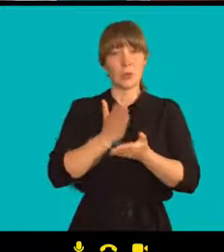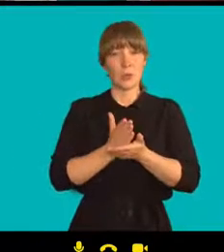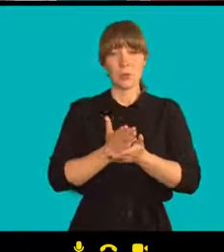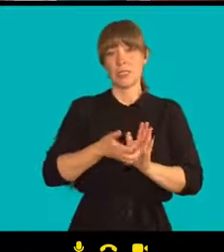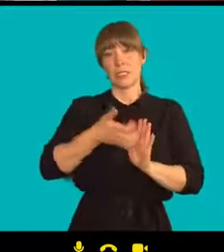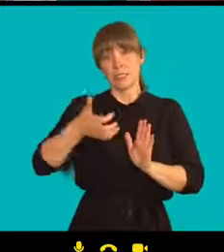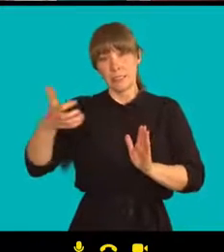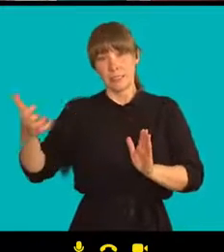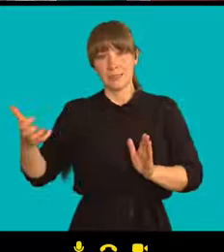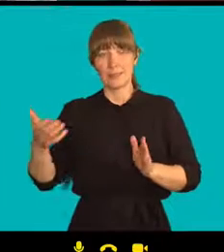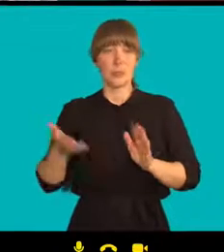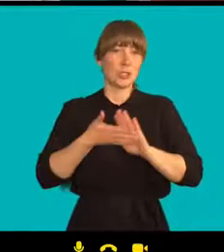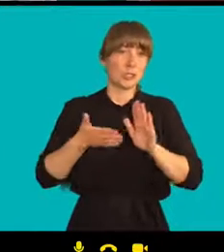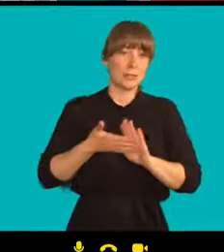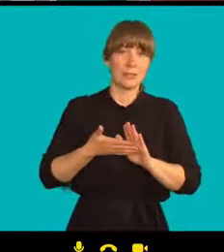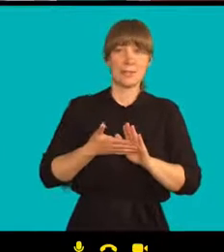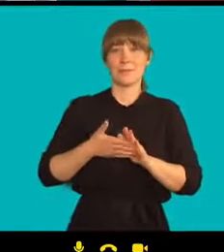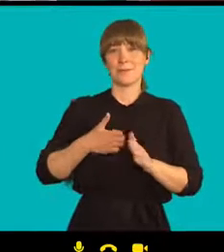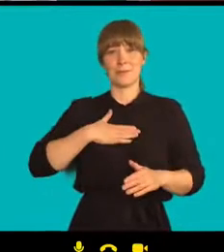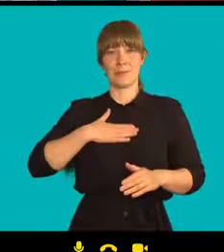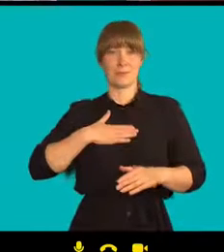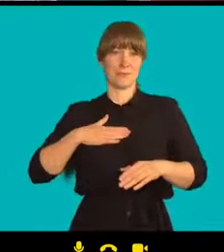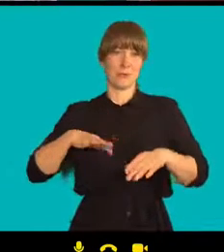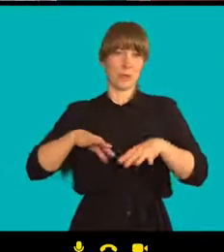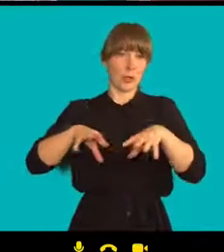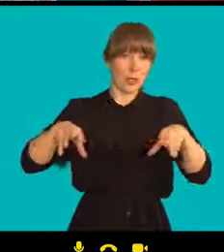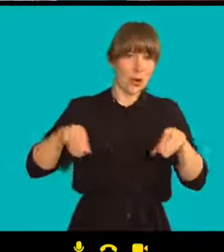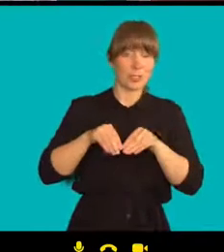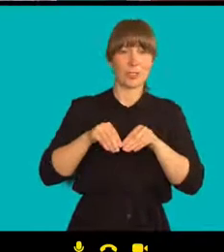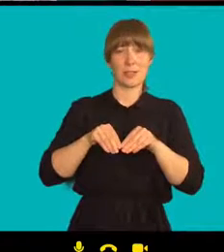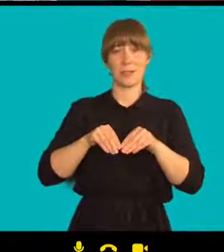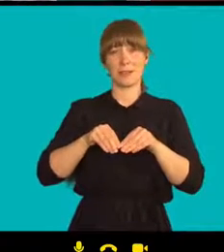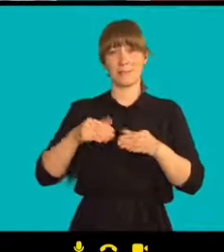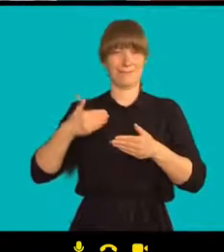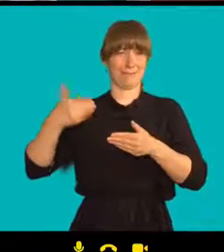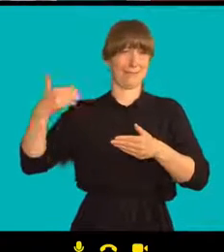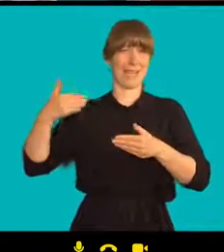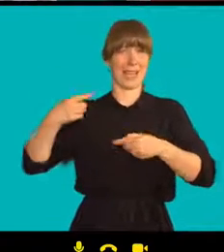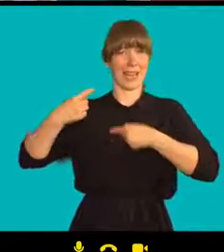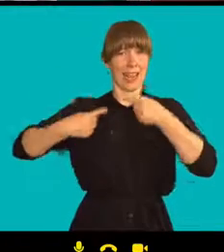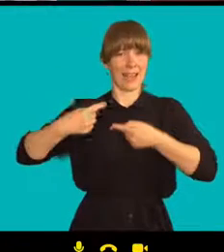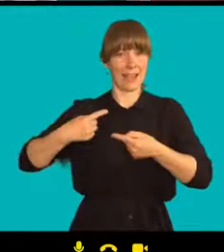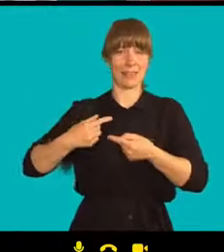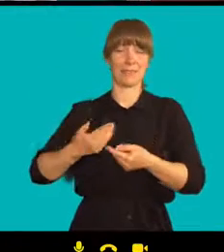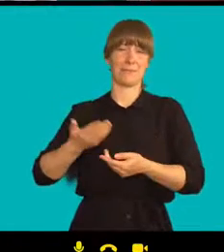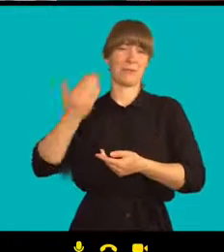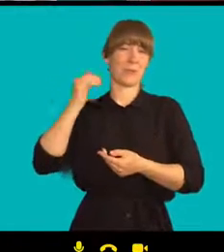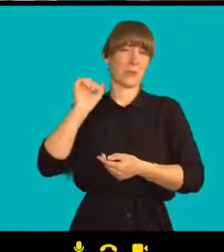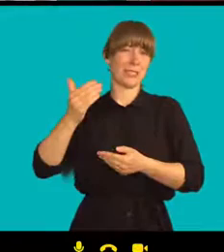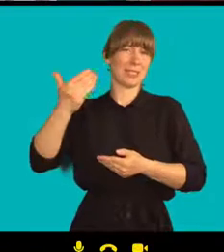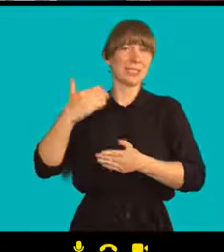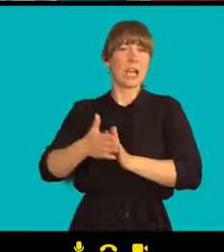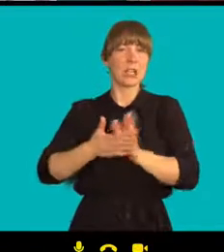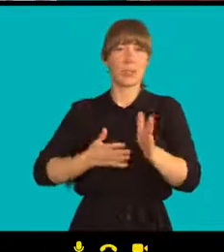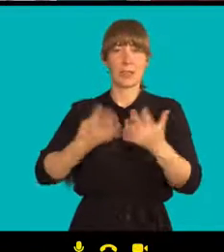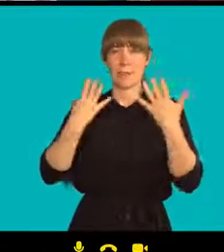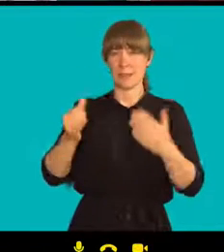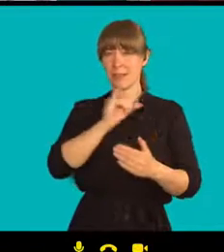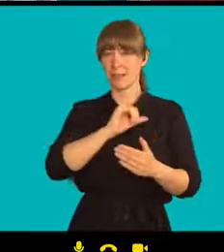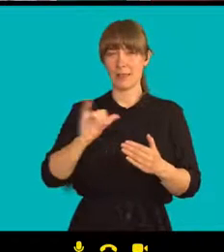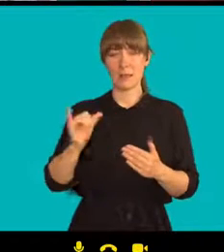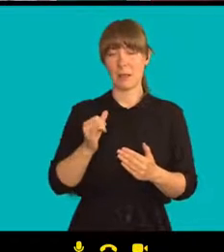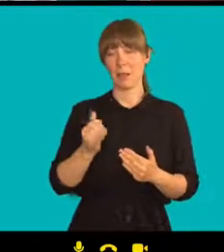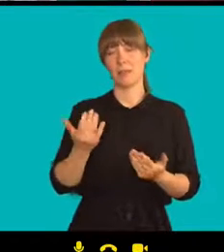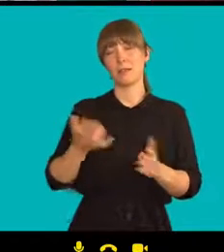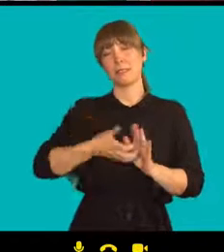našich rodičů na začátku 90. let. A myslím, že ten